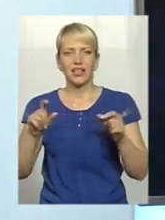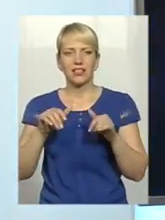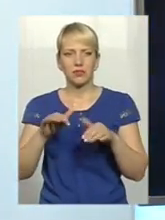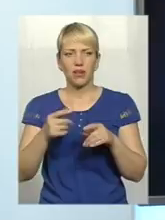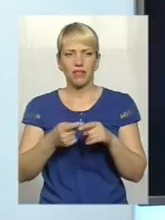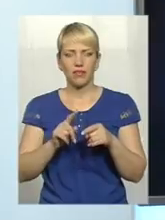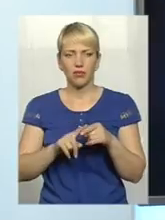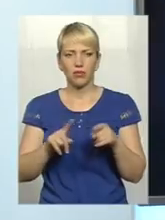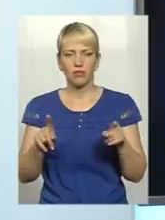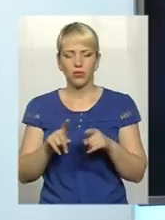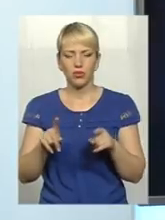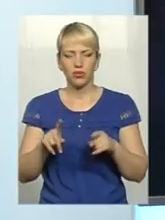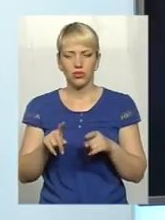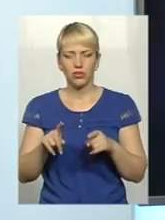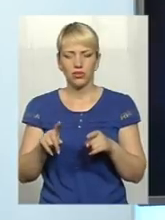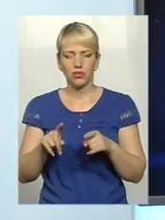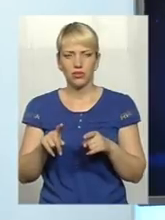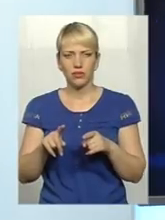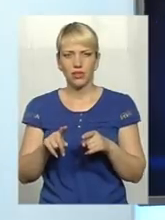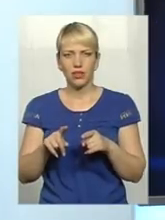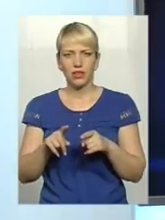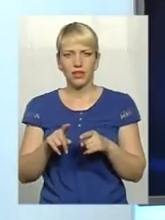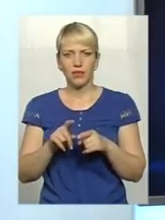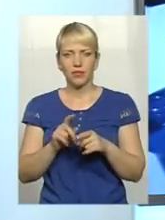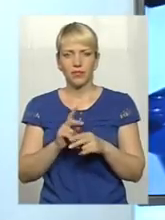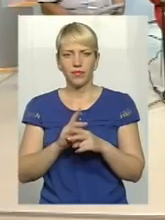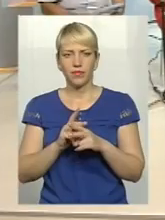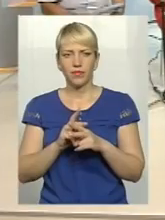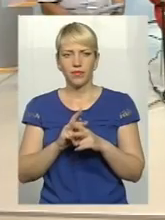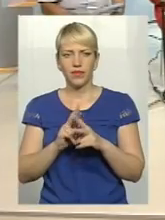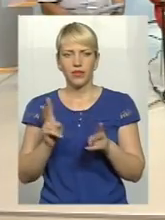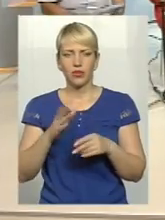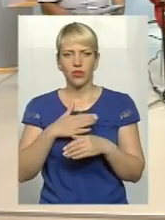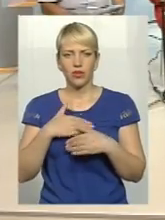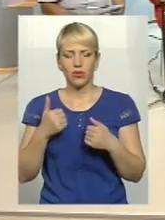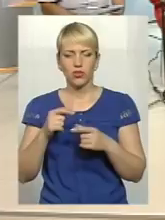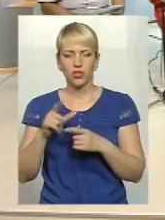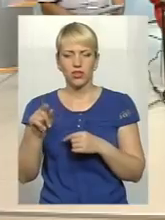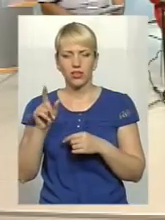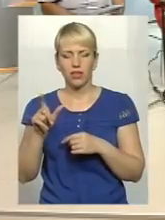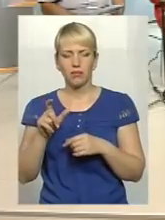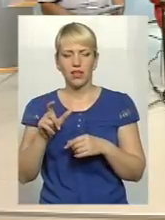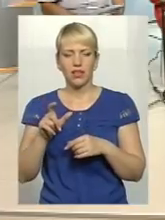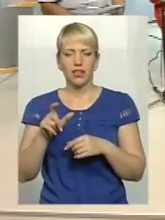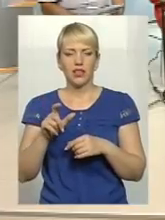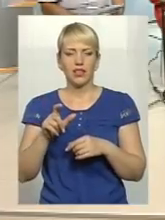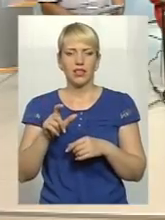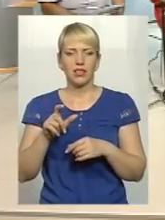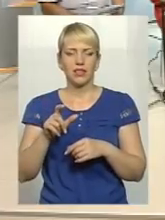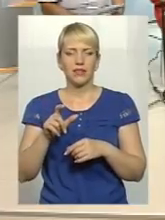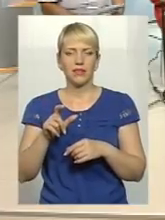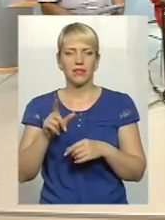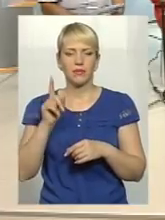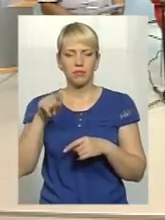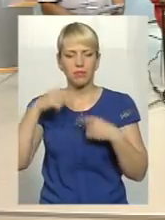там дуже жахливі умови, і ніхто туди їхати не хоче відмедикування. Ну це не так і кричать. Я сильно прив'язують до міжк.